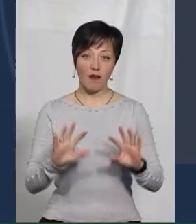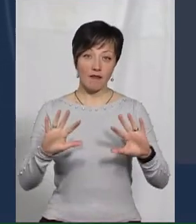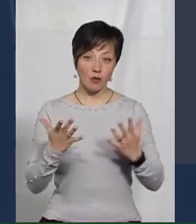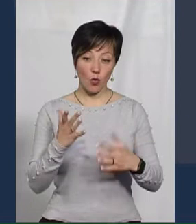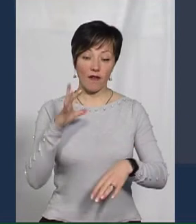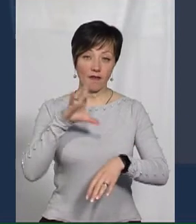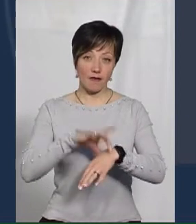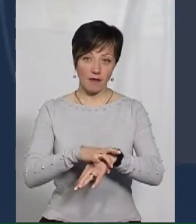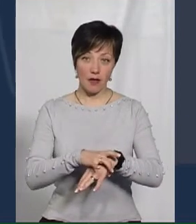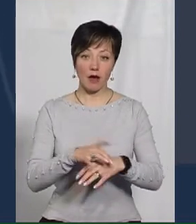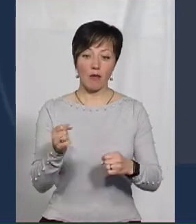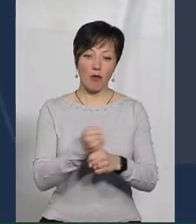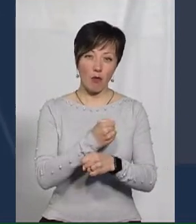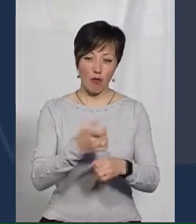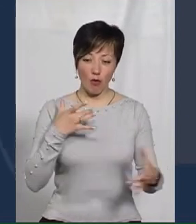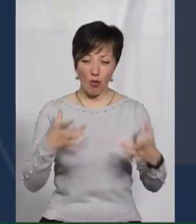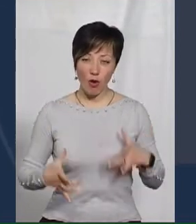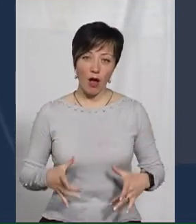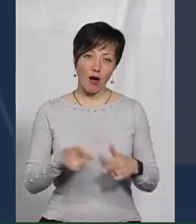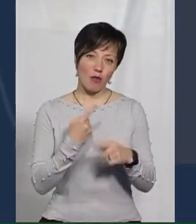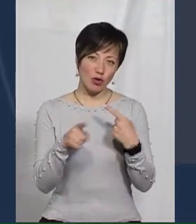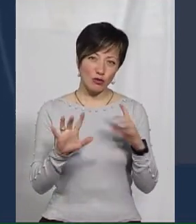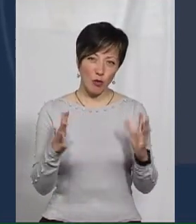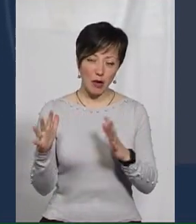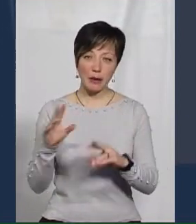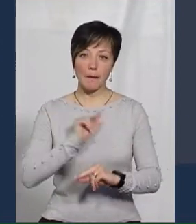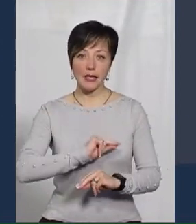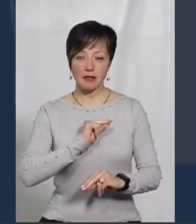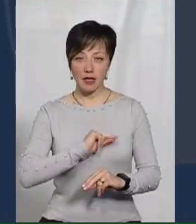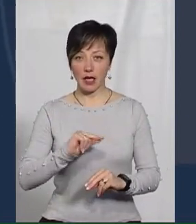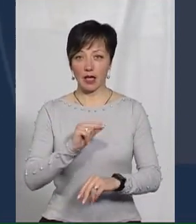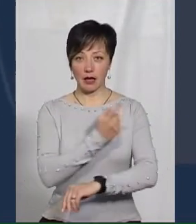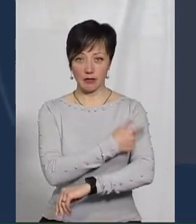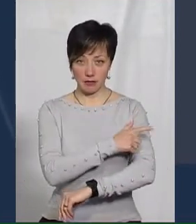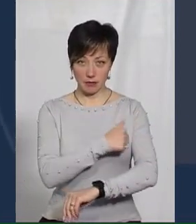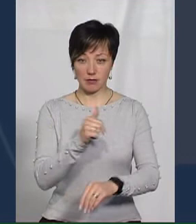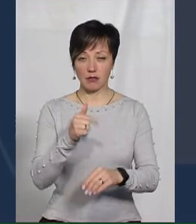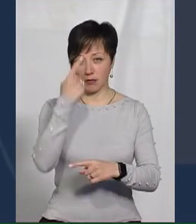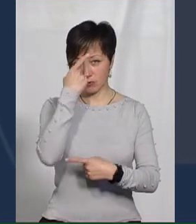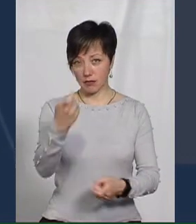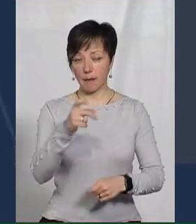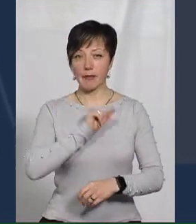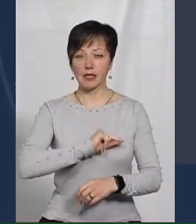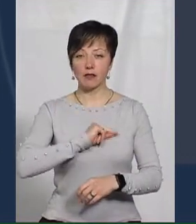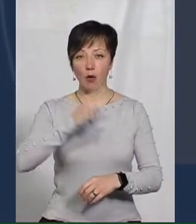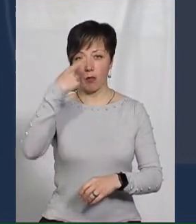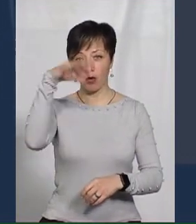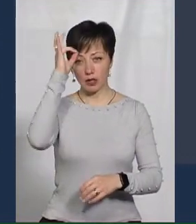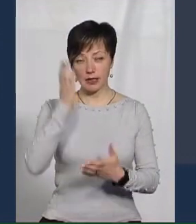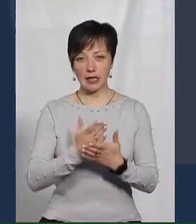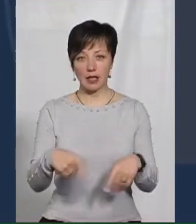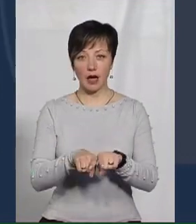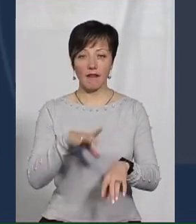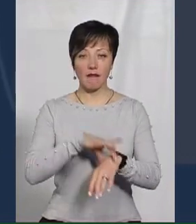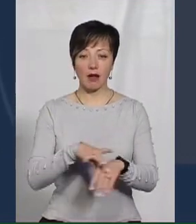якщо виявляють побої чи якісь інші моменти, працівники охорони здоров'я повідомляють працівників міліції і про те, що є такий